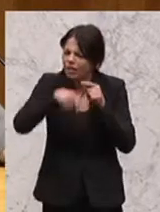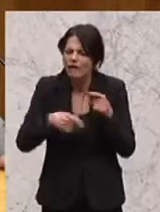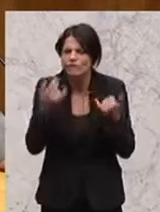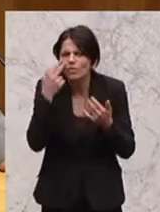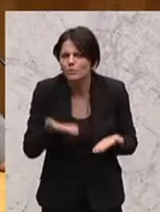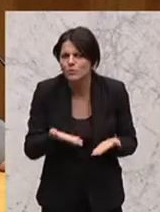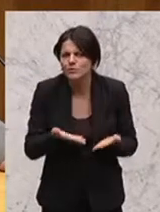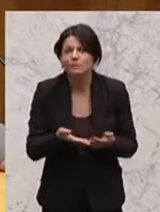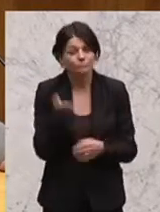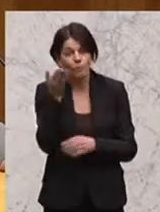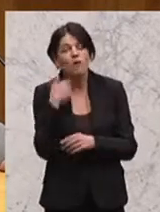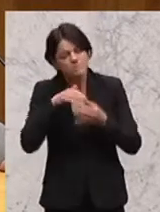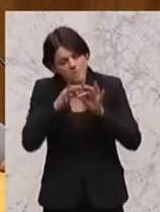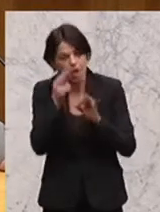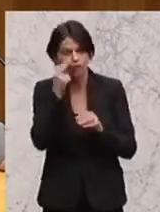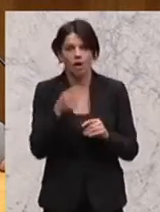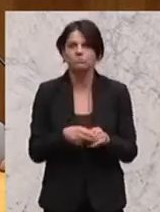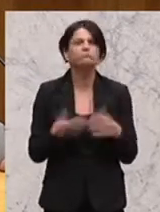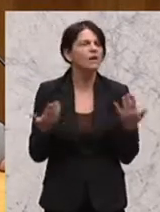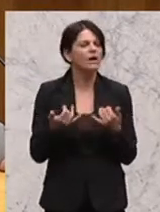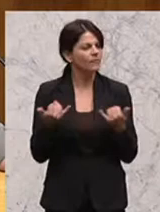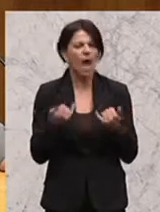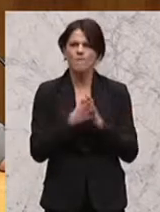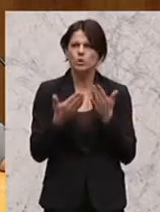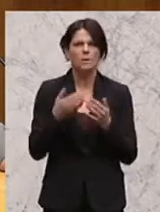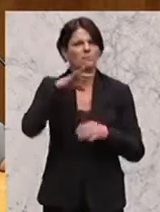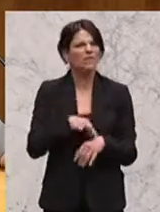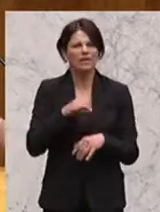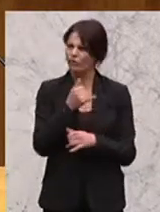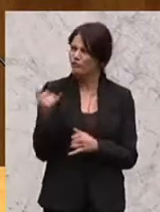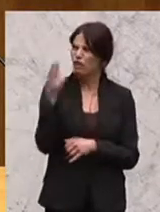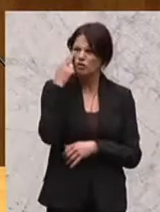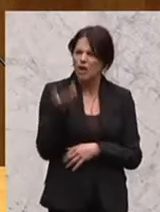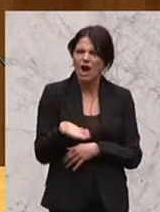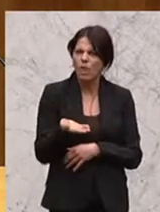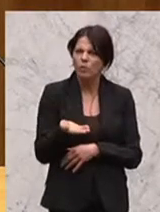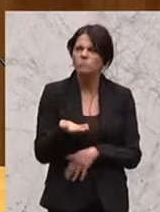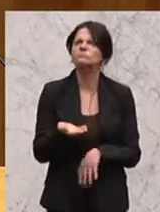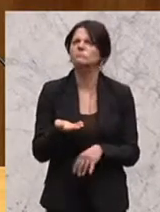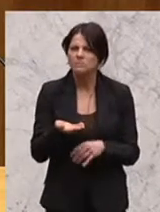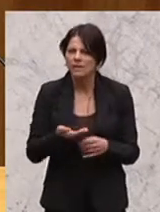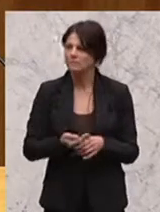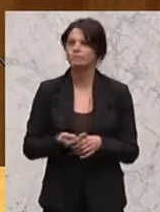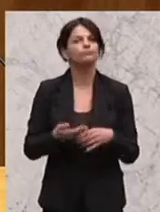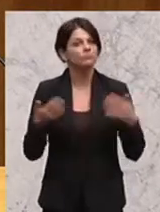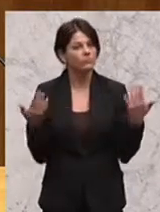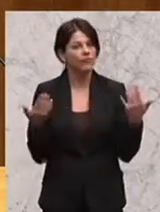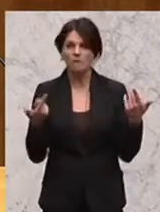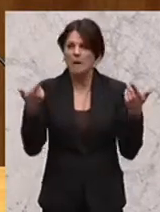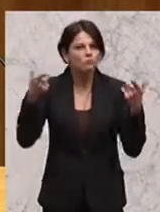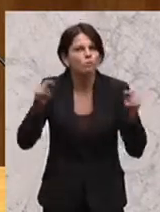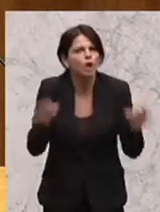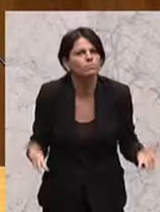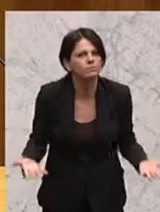Details gehen, wie denn eine Prospektpflicht tatsächlich aussehen soll, die sich hier leiten. Was heißt das im